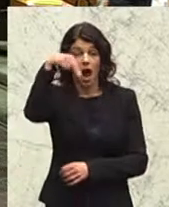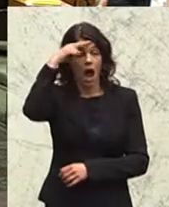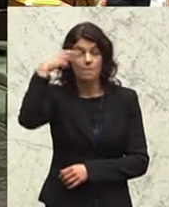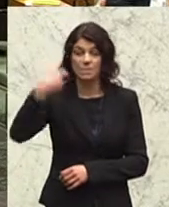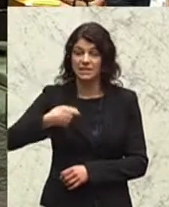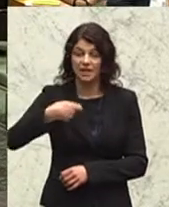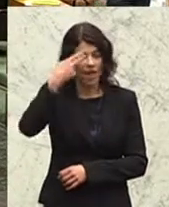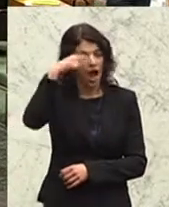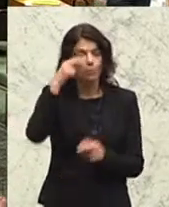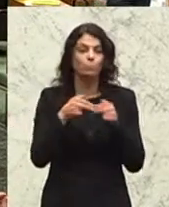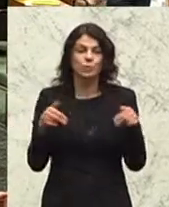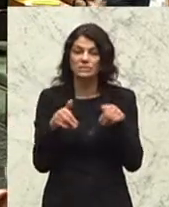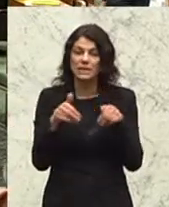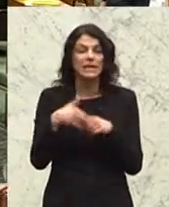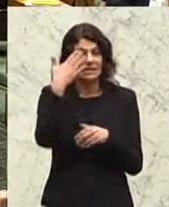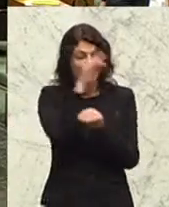Der nächste Redner Redner.